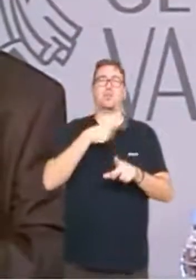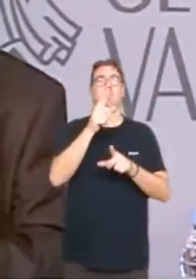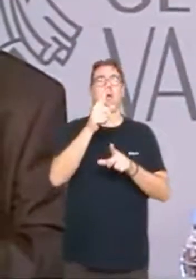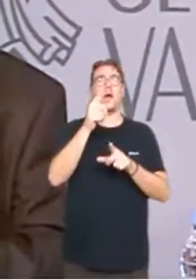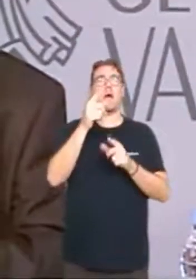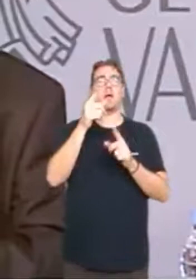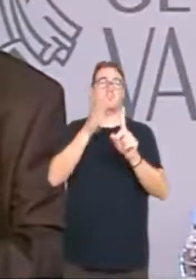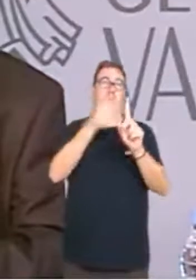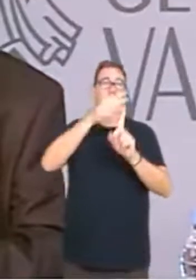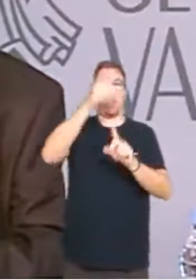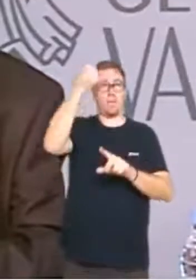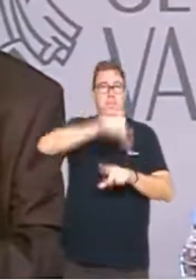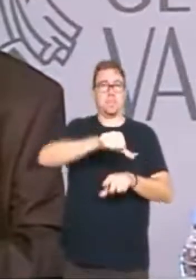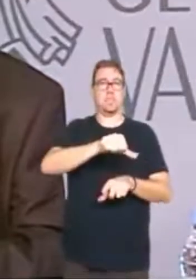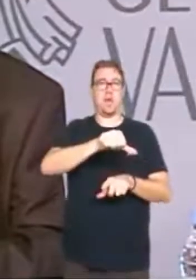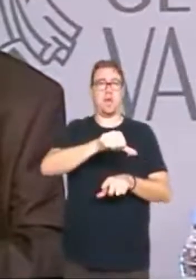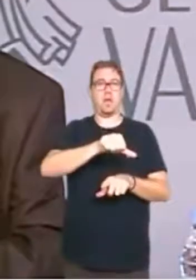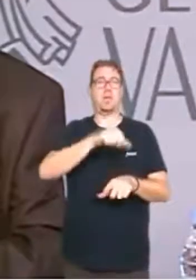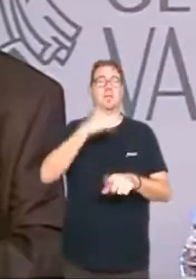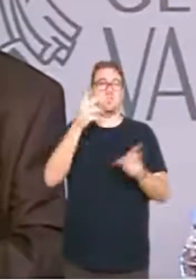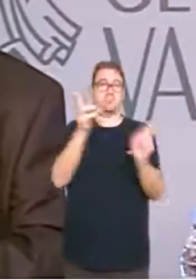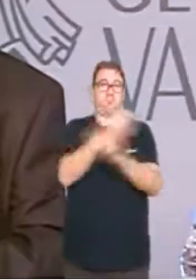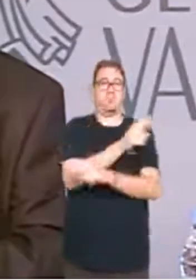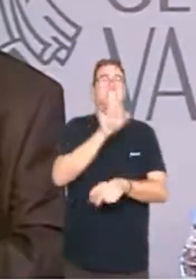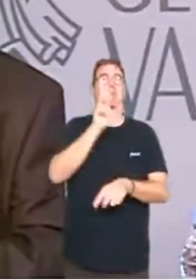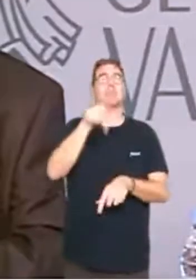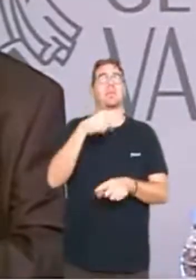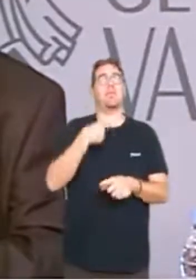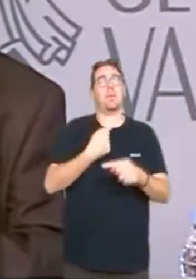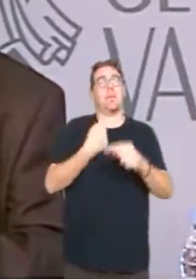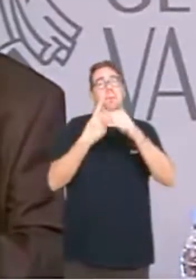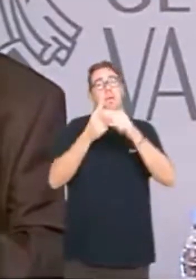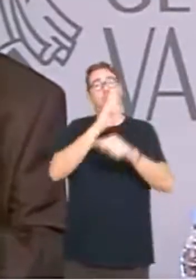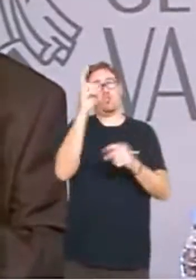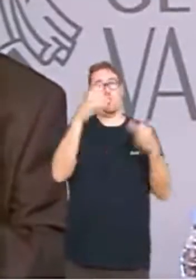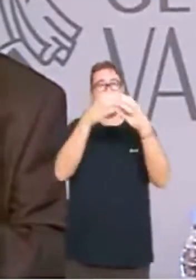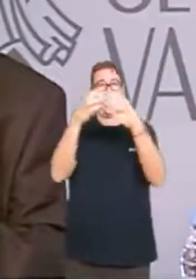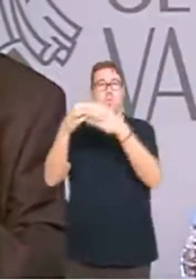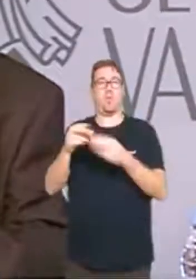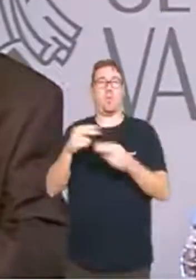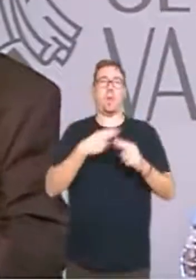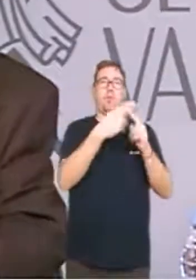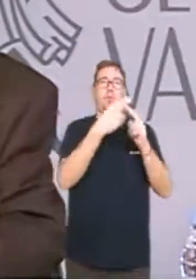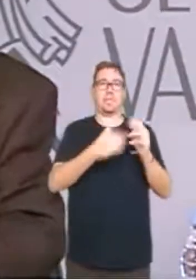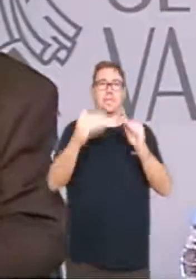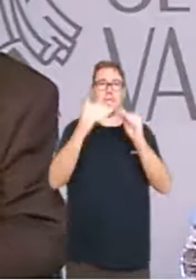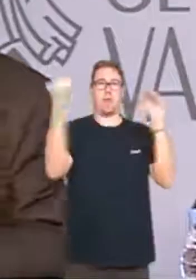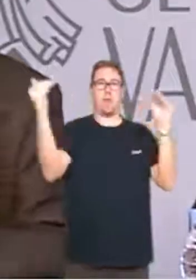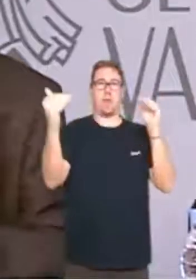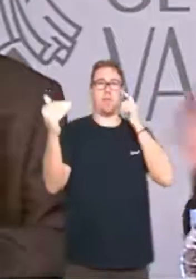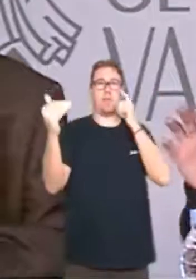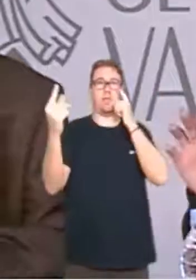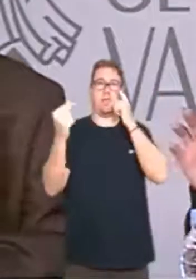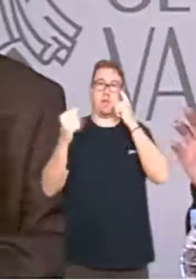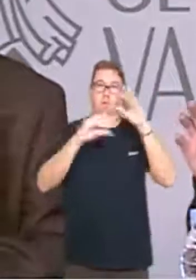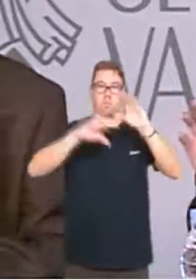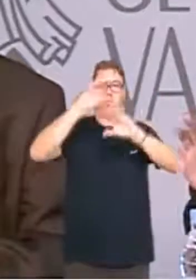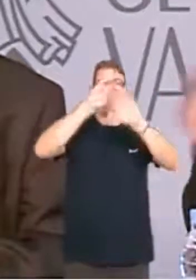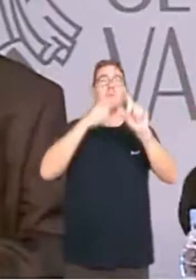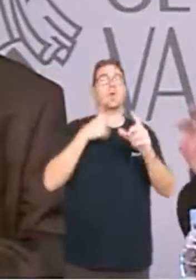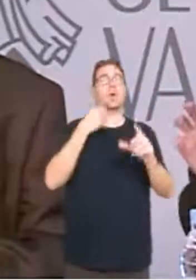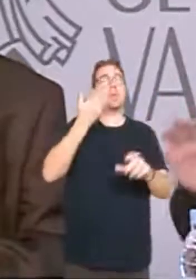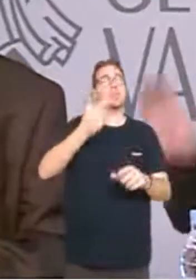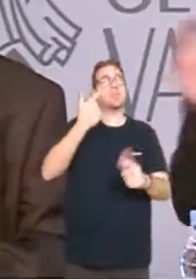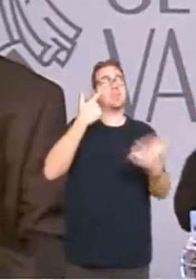masclista, als quals s'ha de sumar també la resta de partides de polítiques d'igualtat. Però és important destacar això